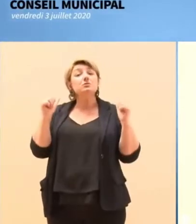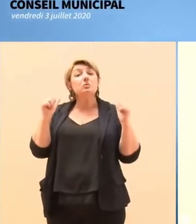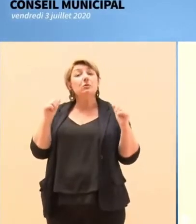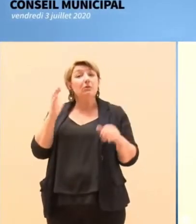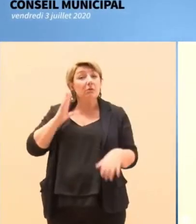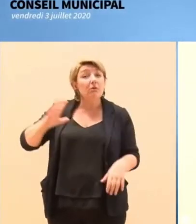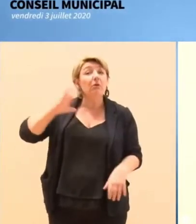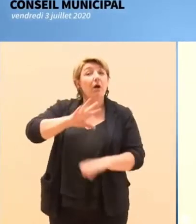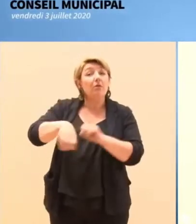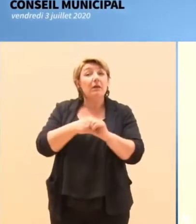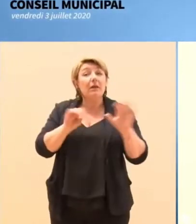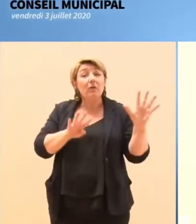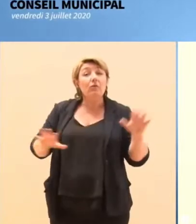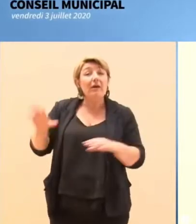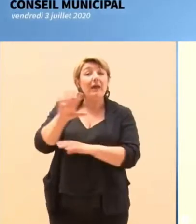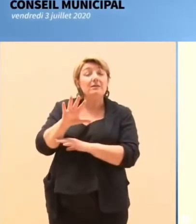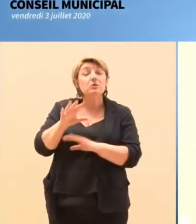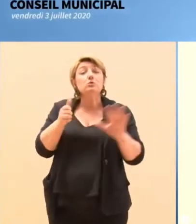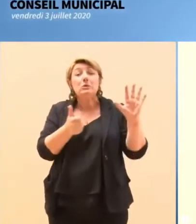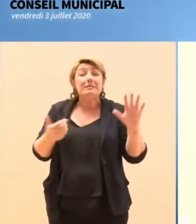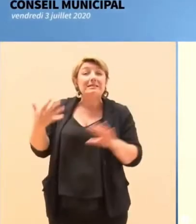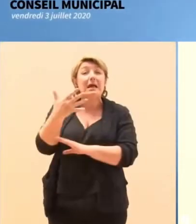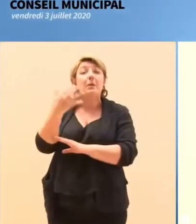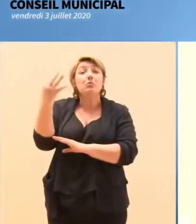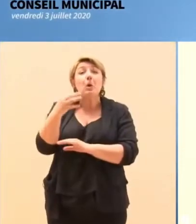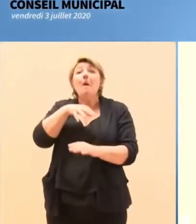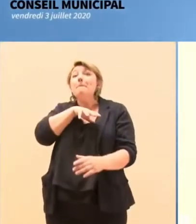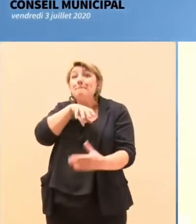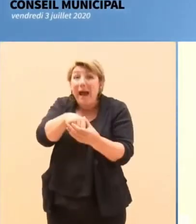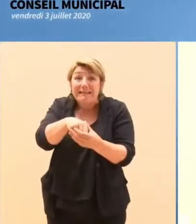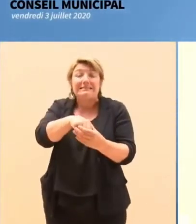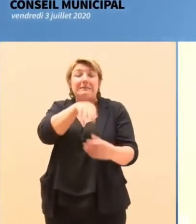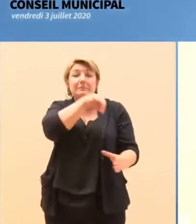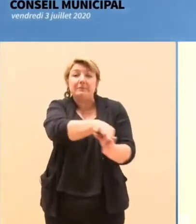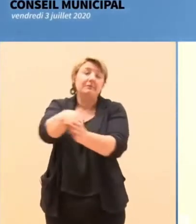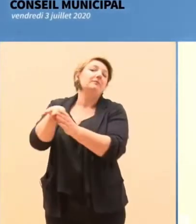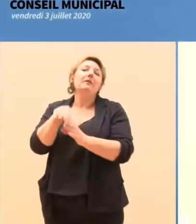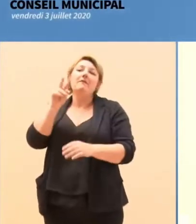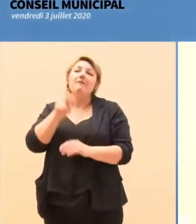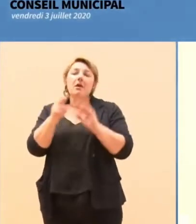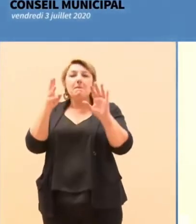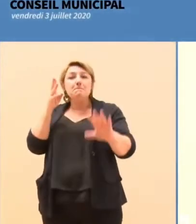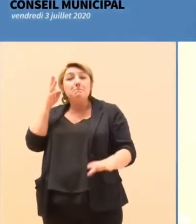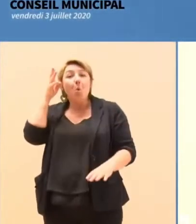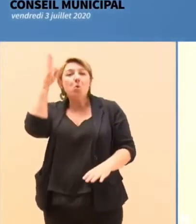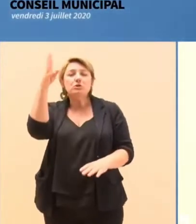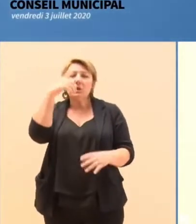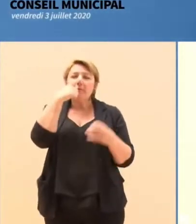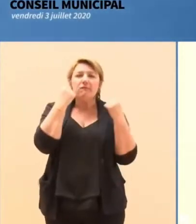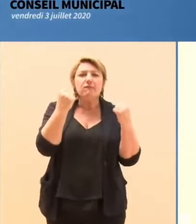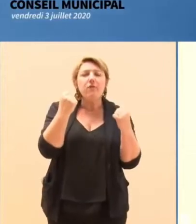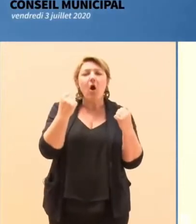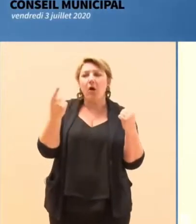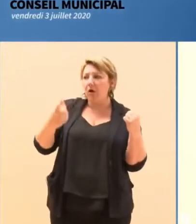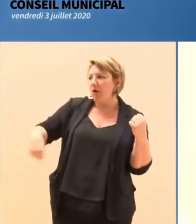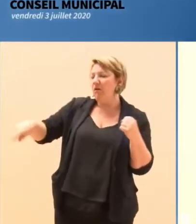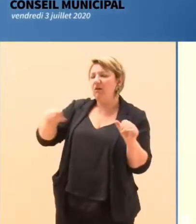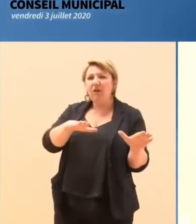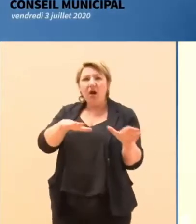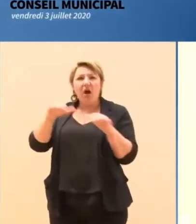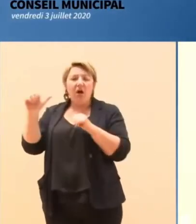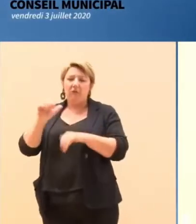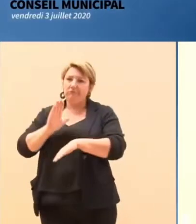de renouer avec ces périodes d'engagement fortes sur des projets tout aussi forts, de renouer avec la citoyenneté